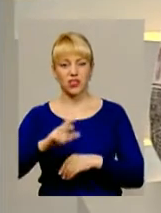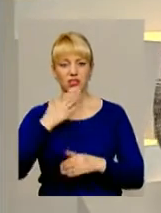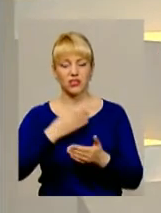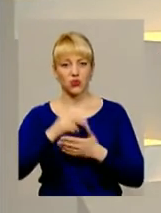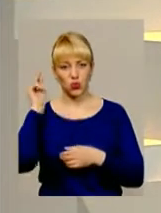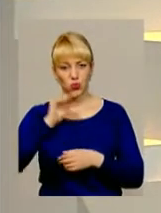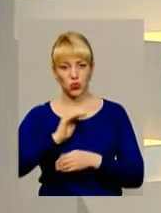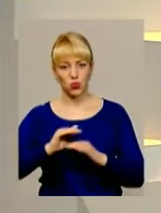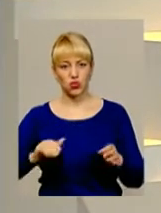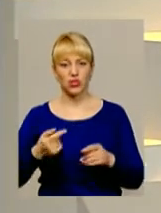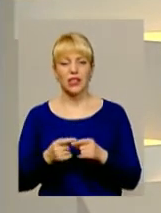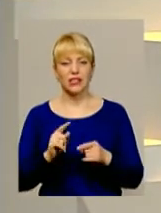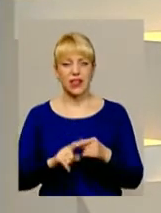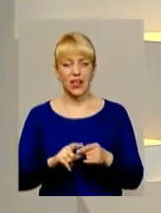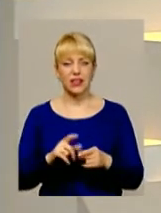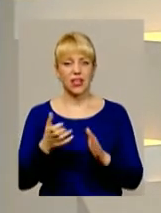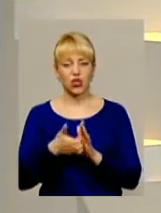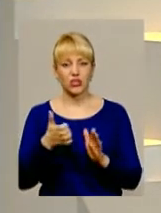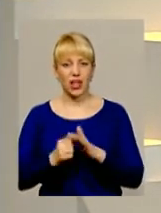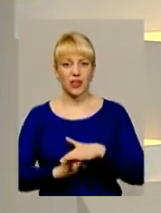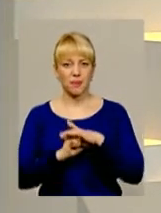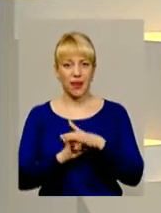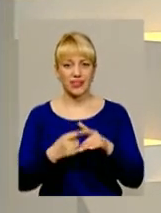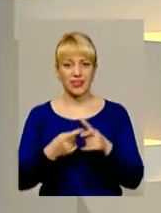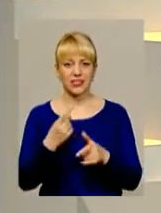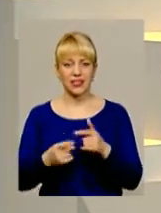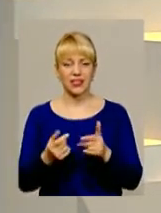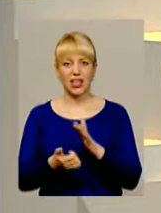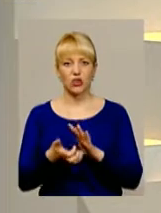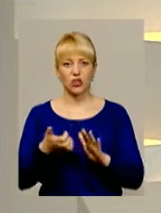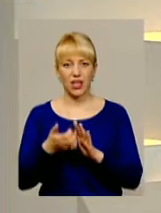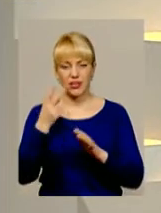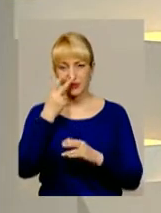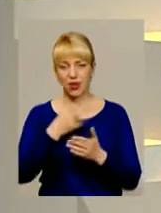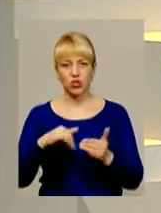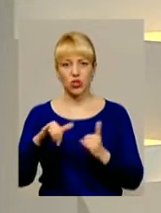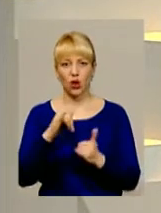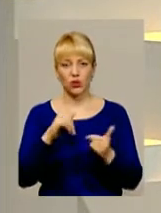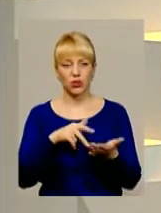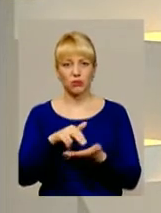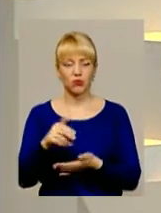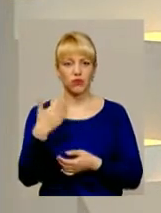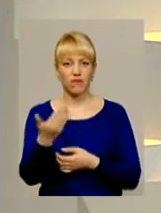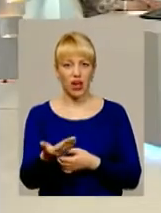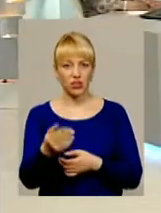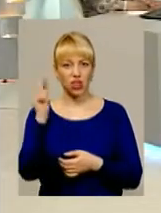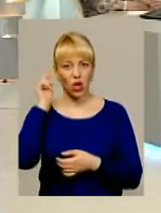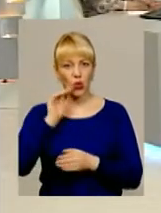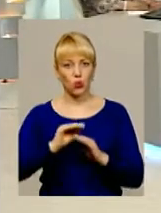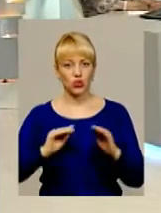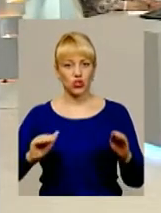учнів? Це недостатня база, це недостатнє бачення, куди ж підуть ваші учні,